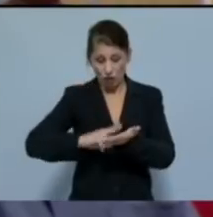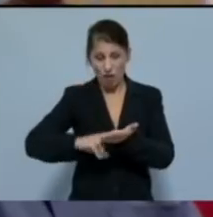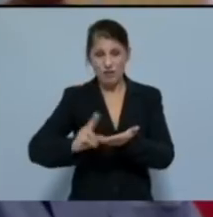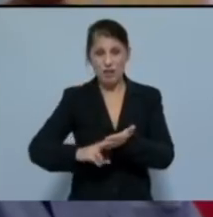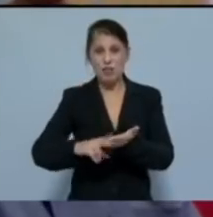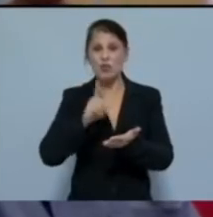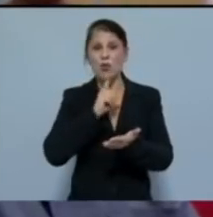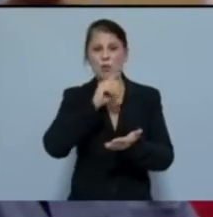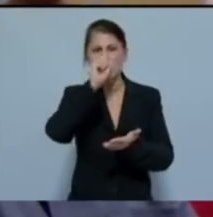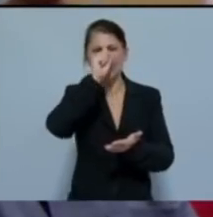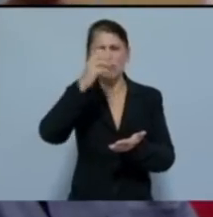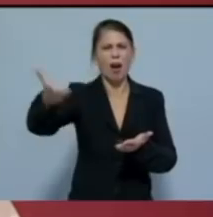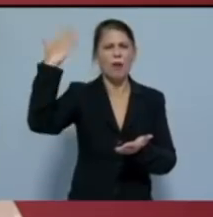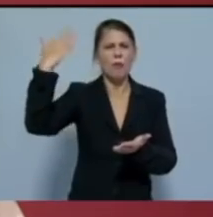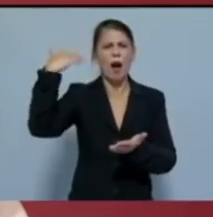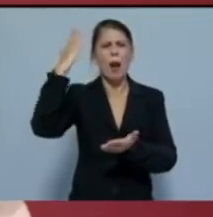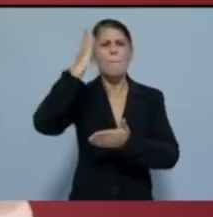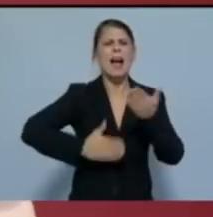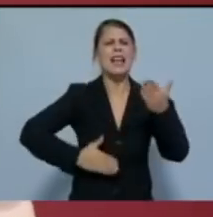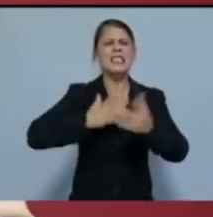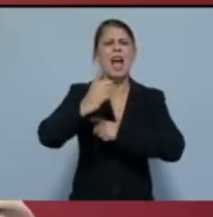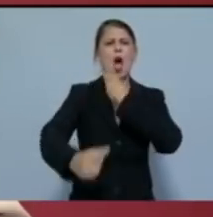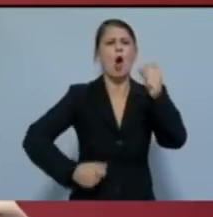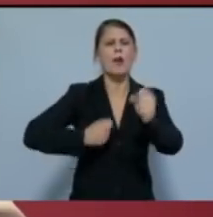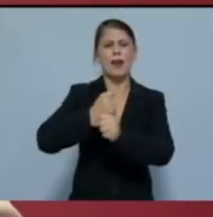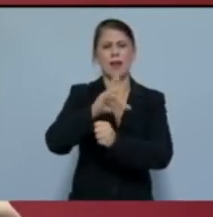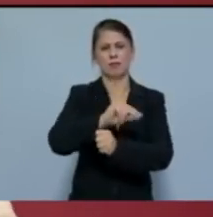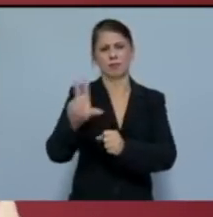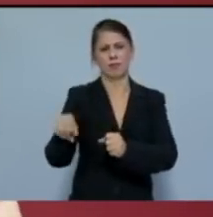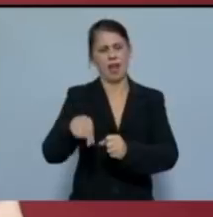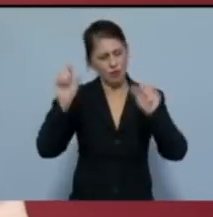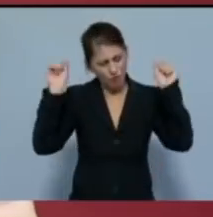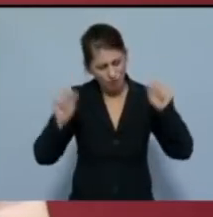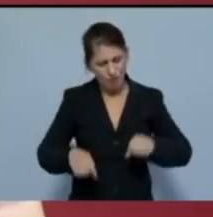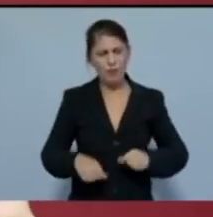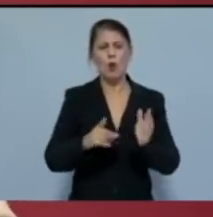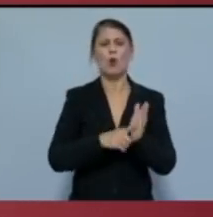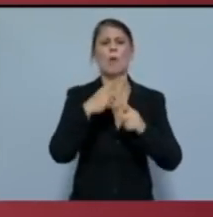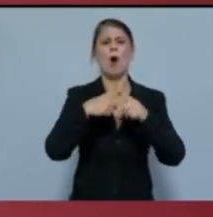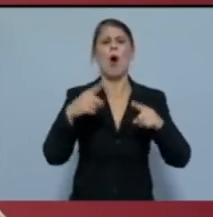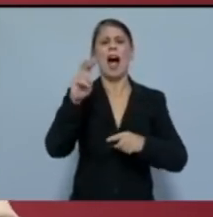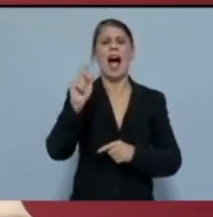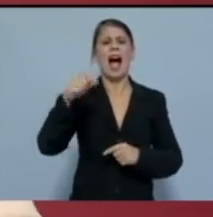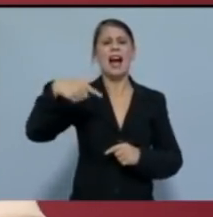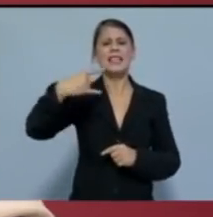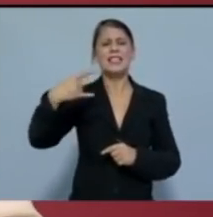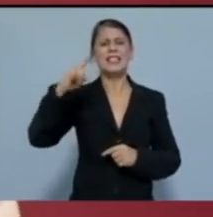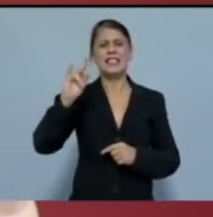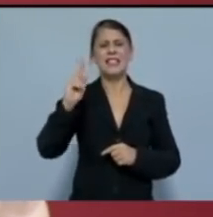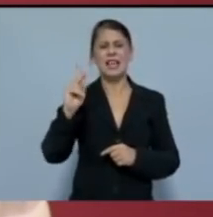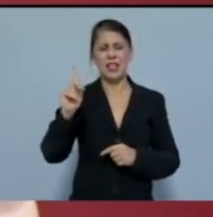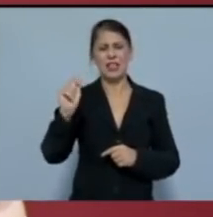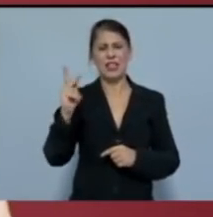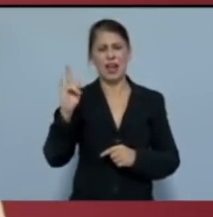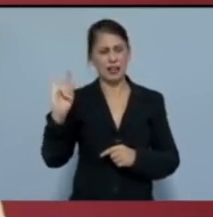συνέχεια των προηγούμενων κυβερνήσεων. Αυτό επιβεβαιώνει ο νόμος Χατζηδάκη για τη δεκάωρη δουλειά